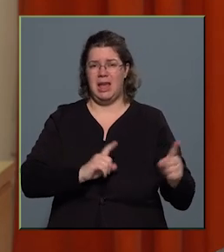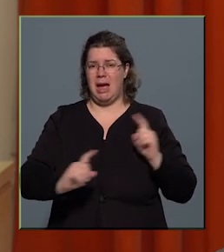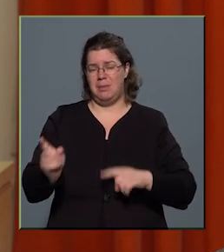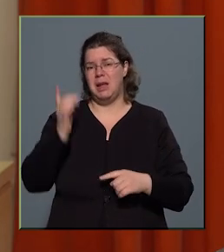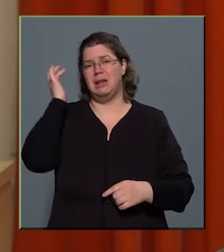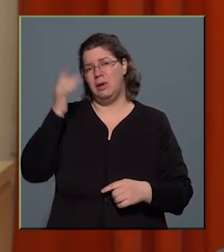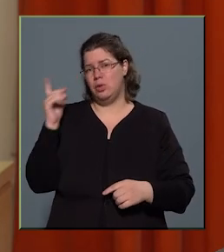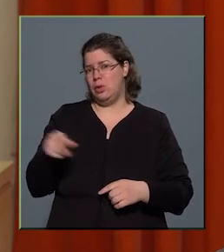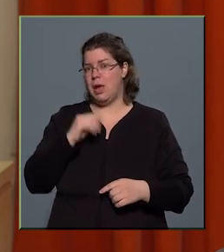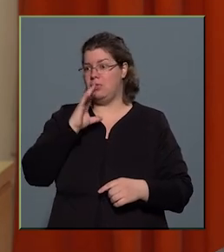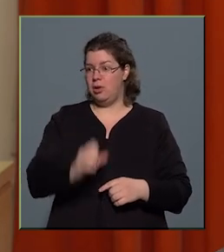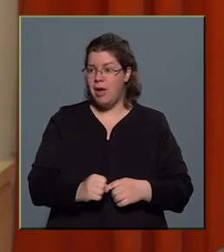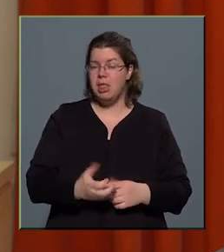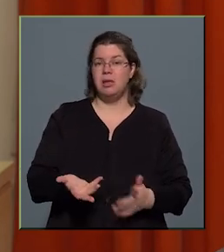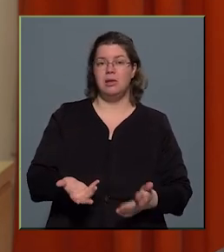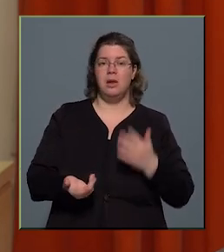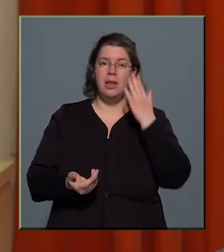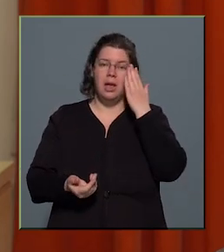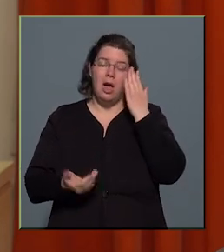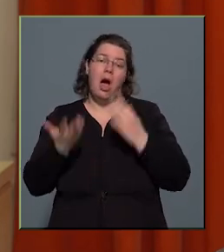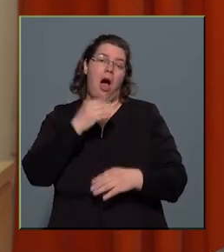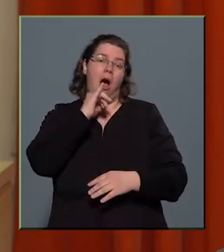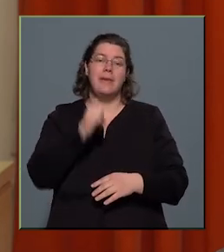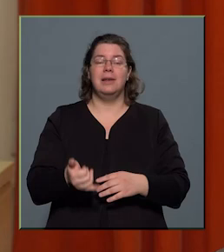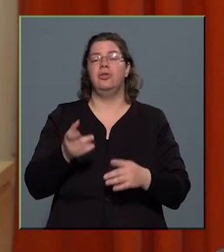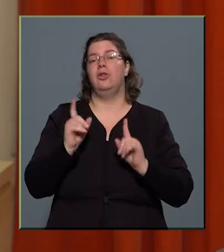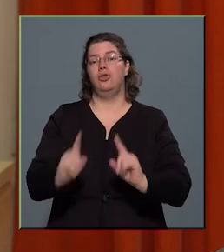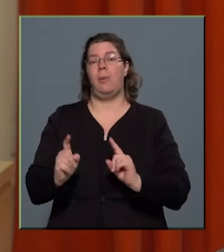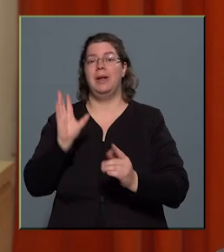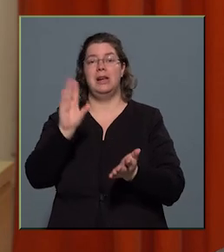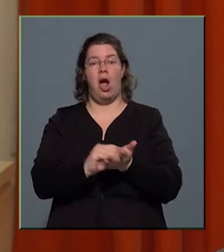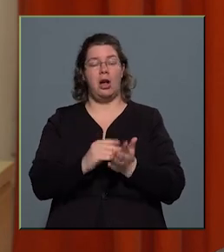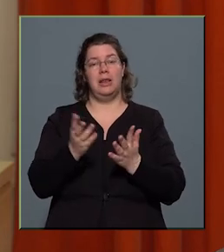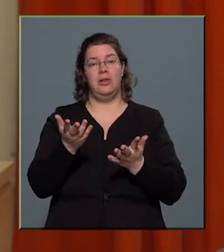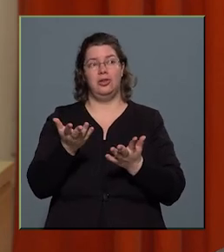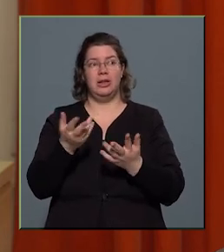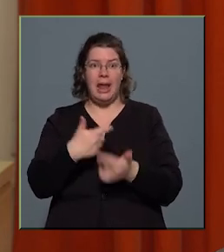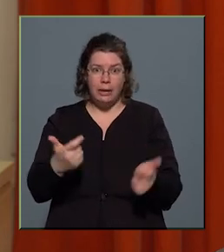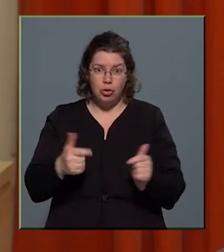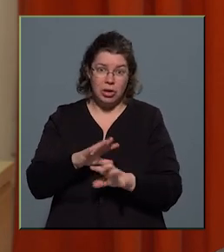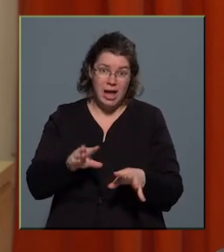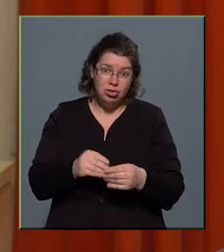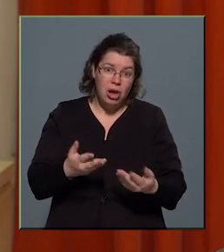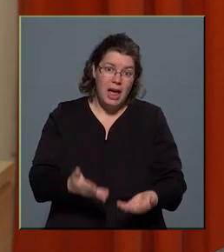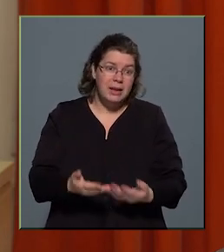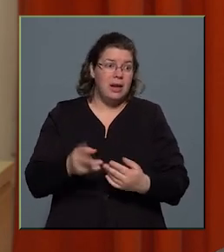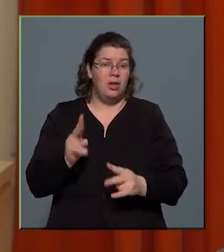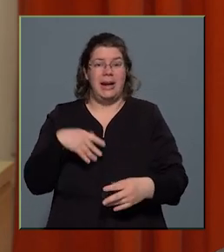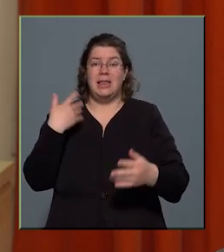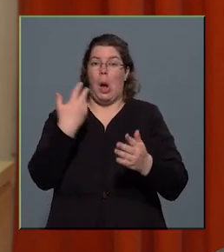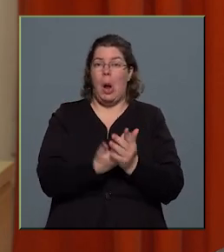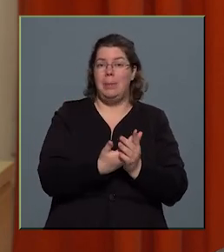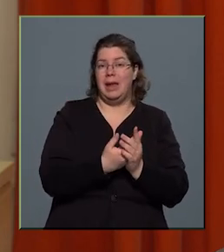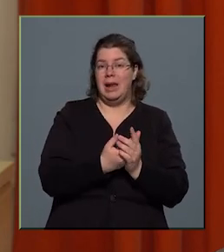válaszolni. Ha nincs stabil lakhatási lehetőség a családnak, akkor egy albérleti